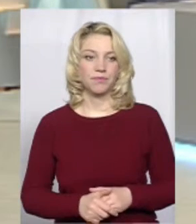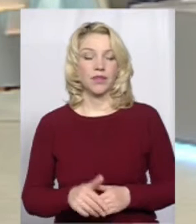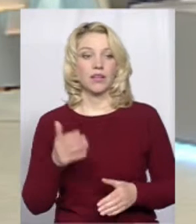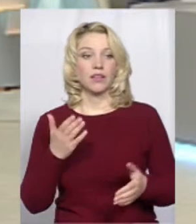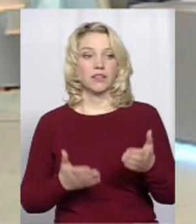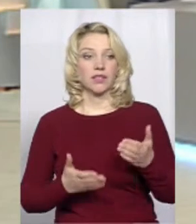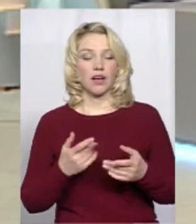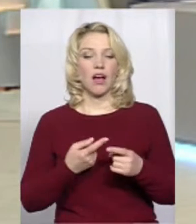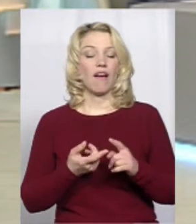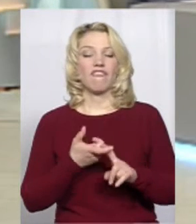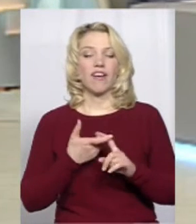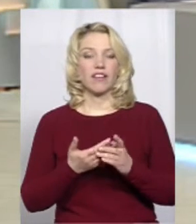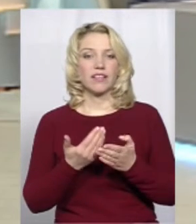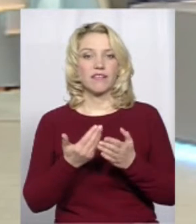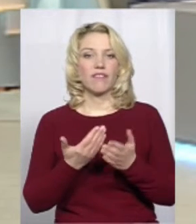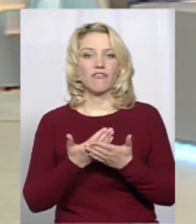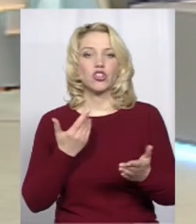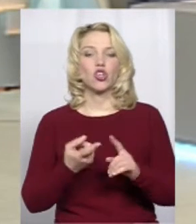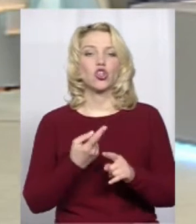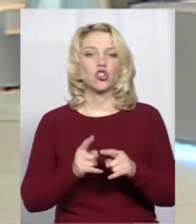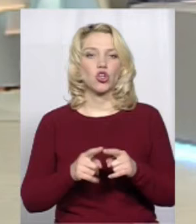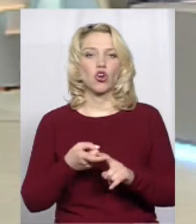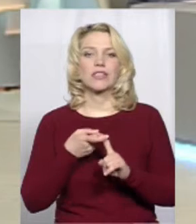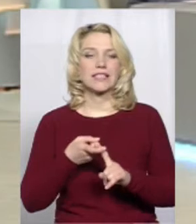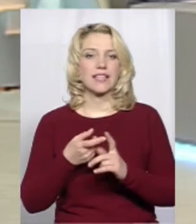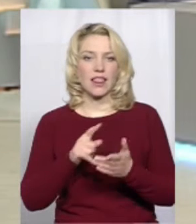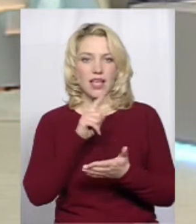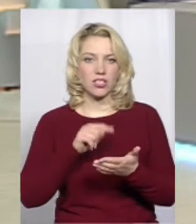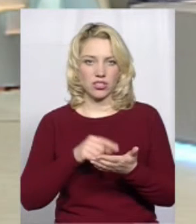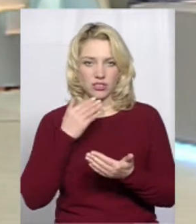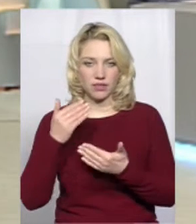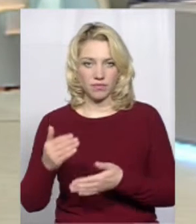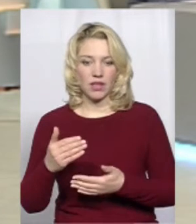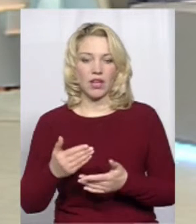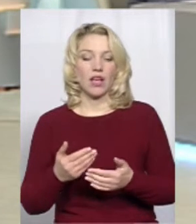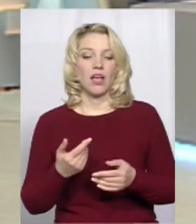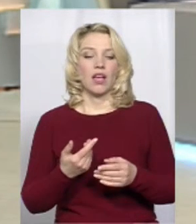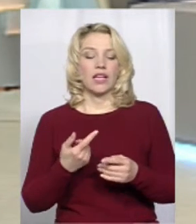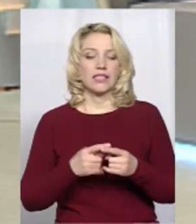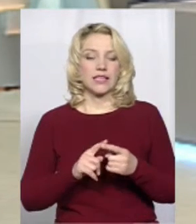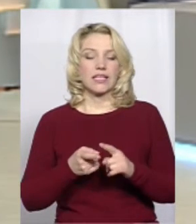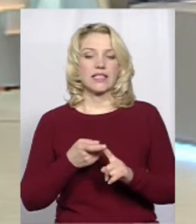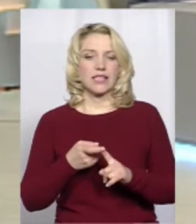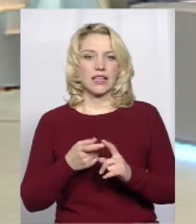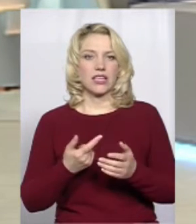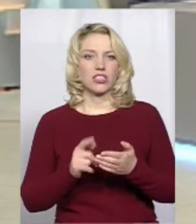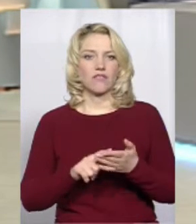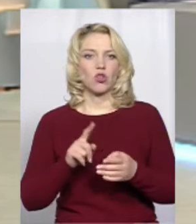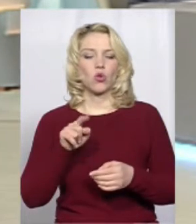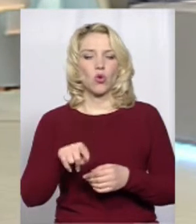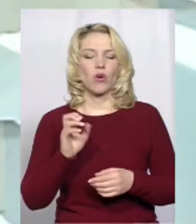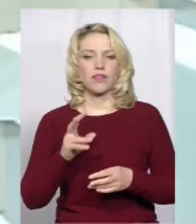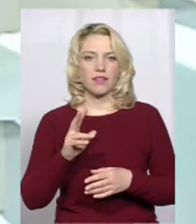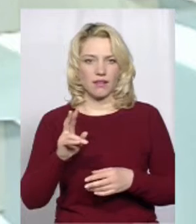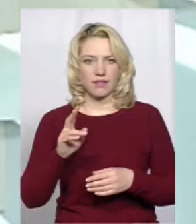Від чого це залежить? Від чого це залежить? Це залежить, напевне, від того, як священник чує свою парафію і як